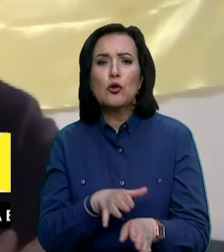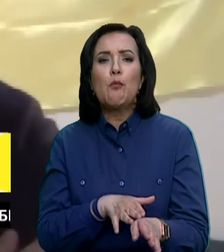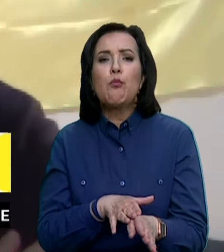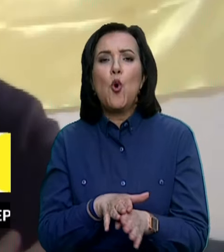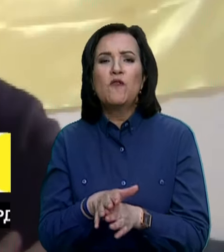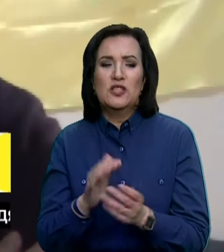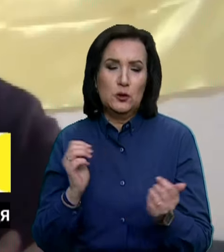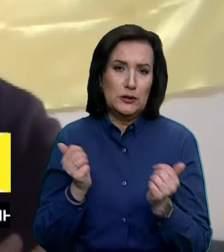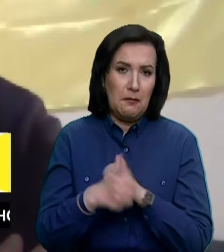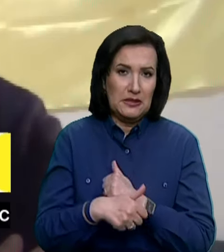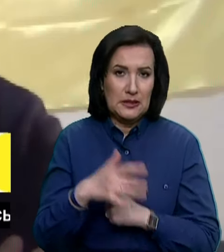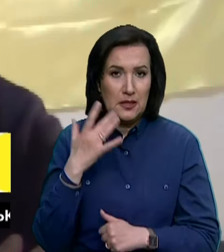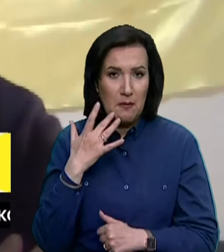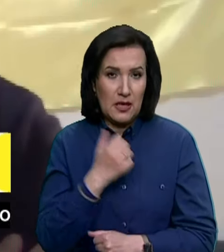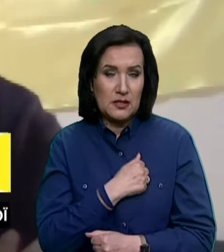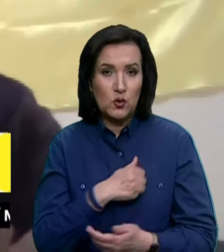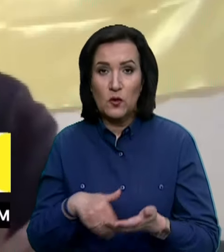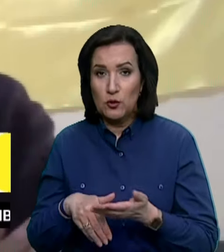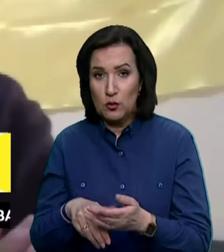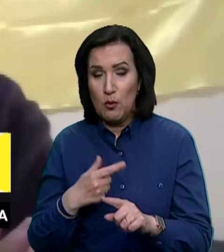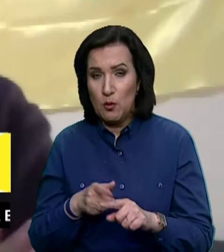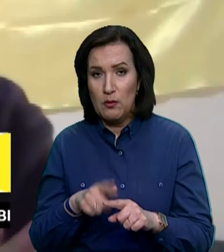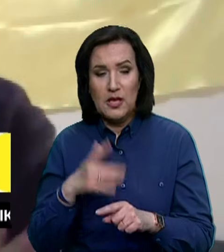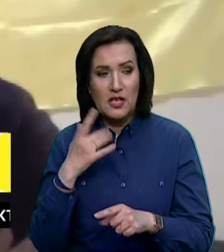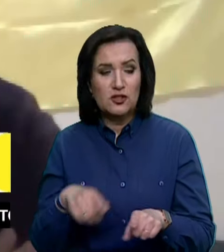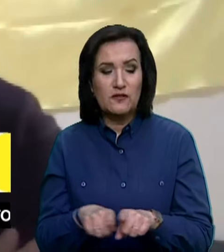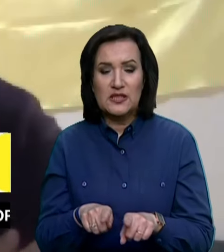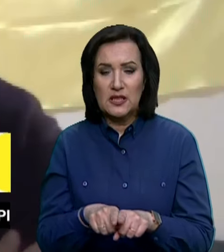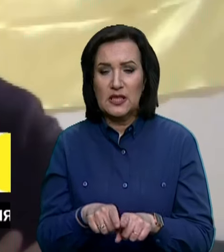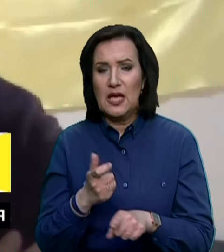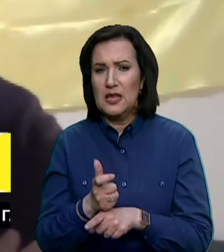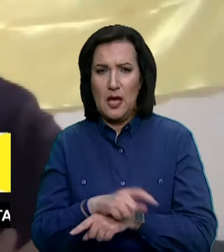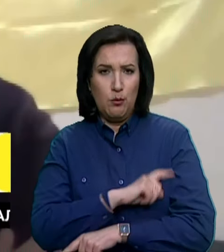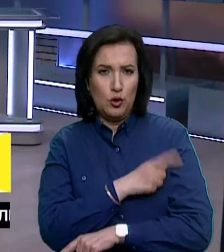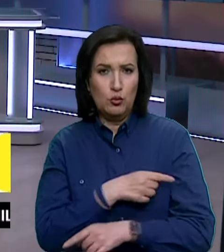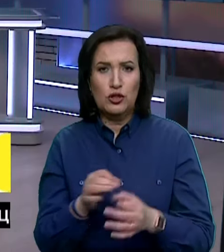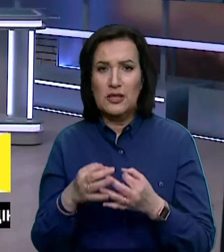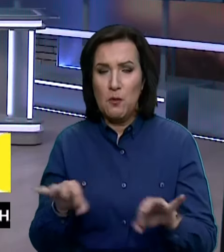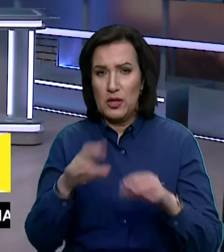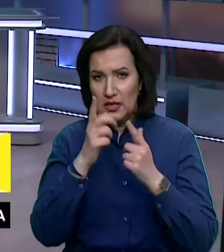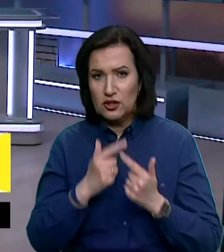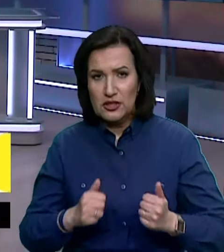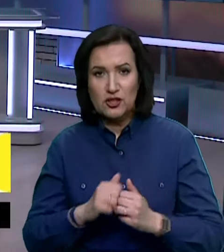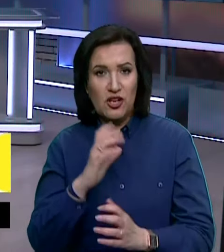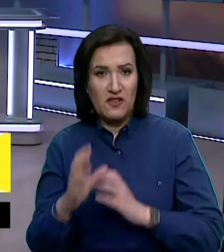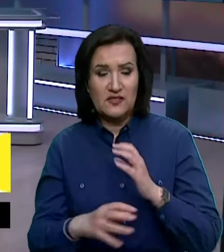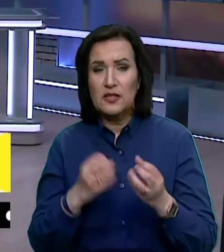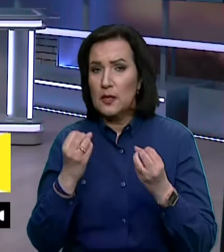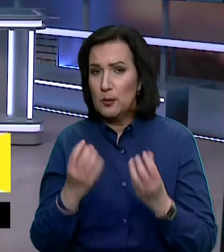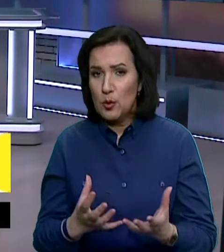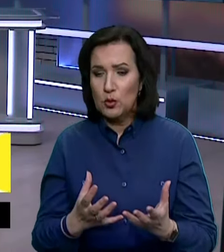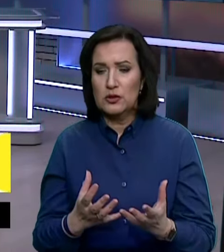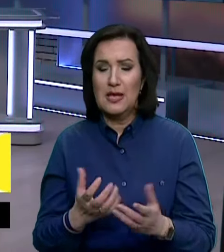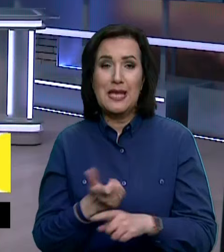повністю замістити американську воєнну допомогу, бо США все-таки найпотужніша демократична держава світу. І просто